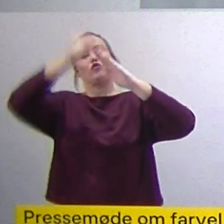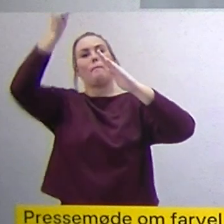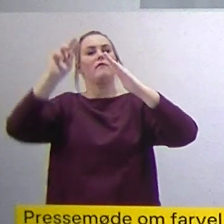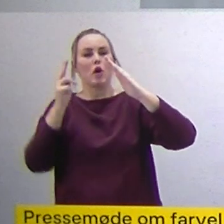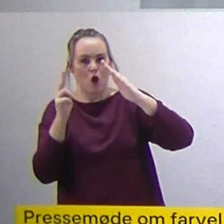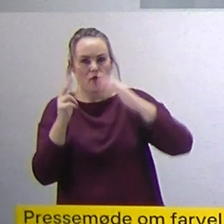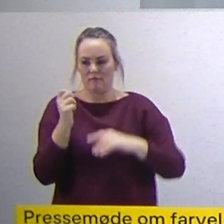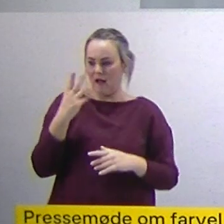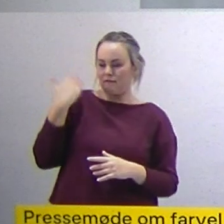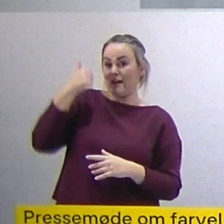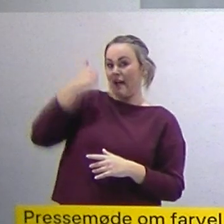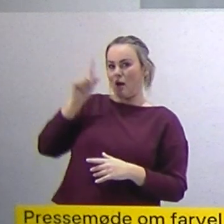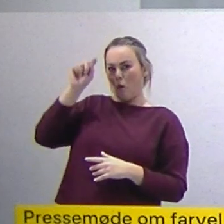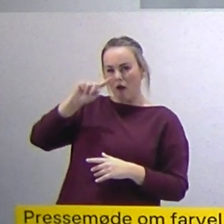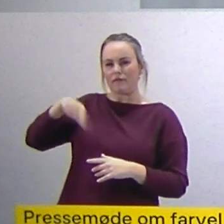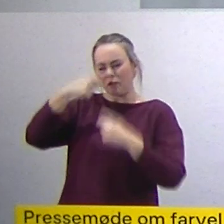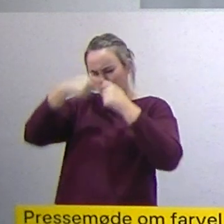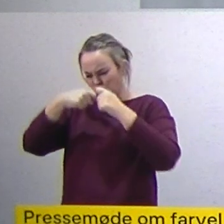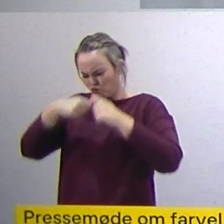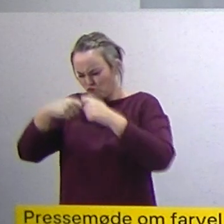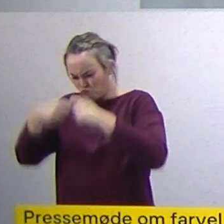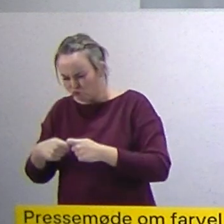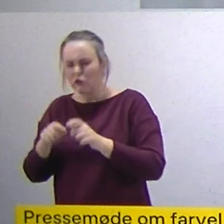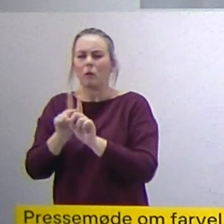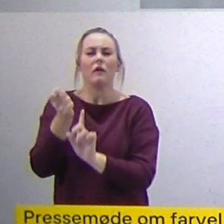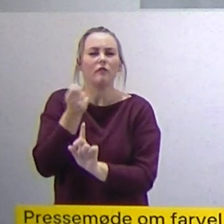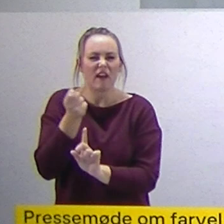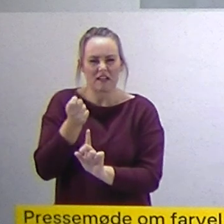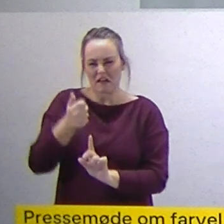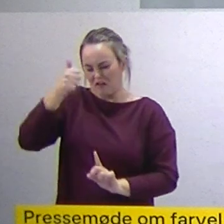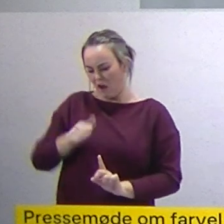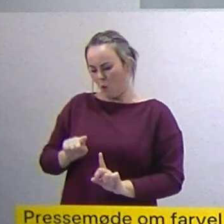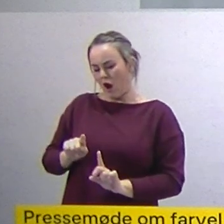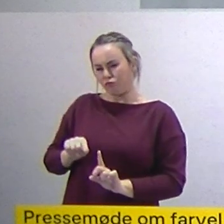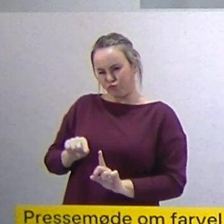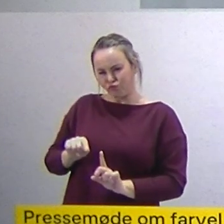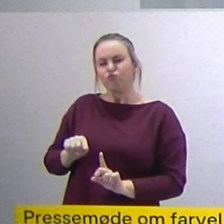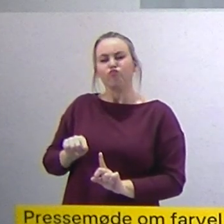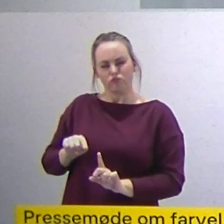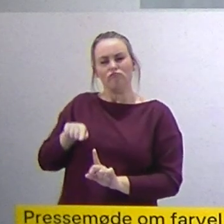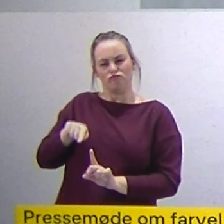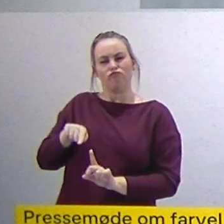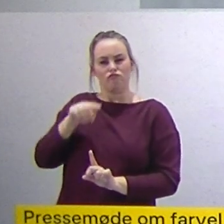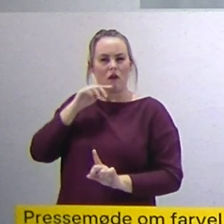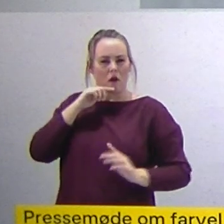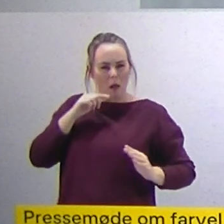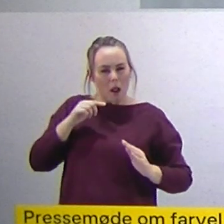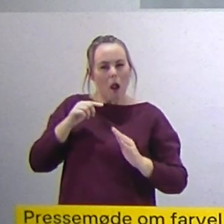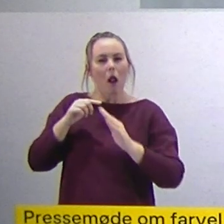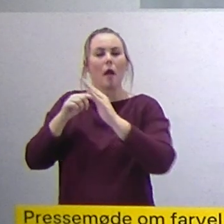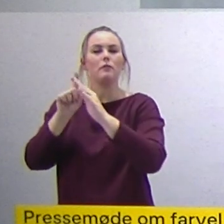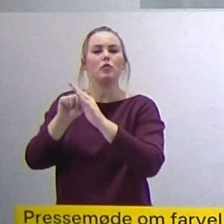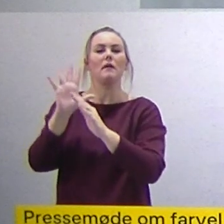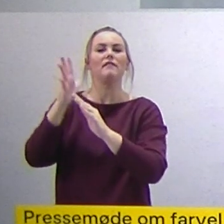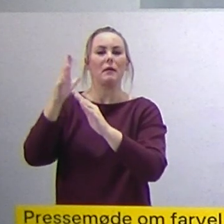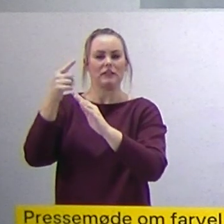som vi fremlagde i starten af januar, hvor vi forventede, at når vi nåede slutningen af januar, så ville vi nå op til de her 55.000